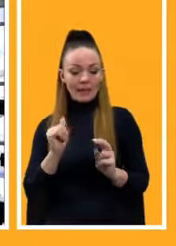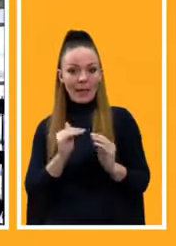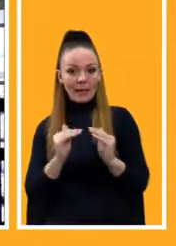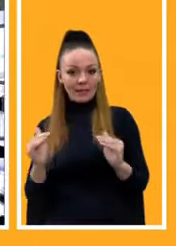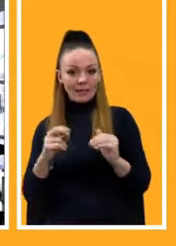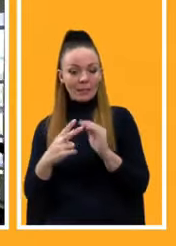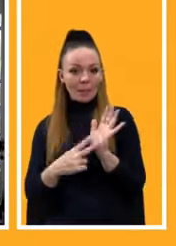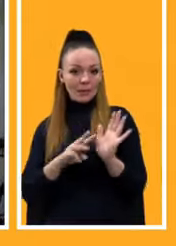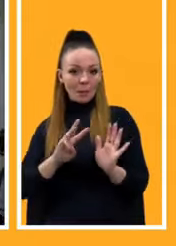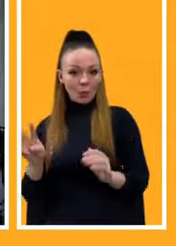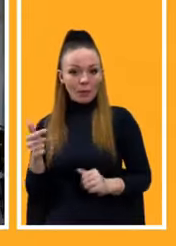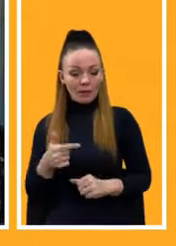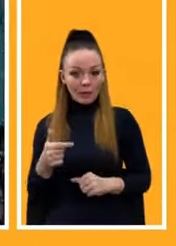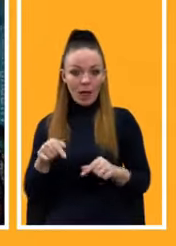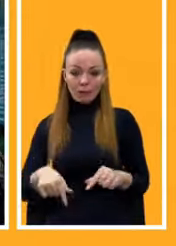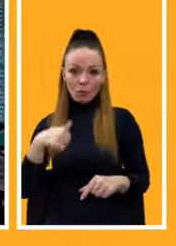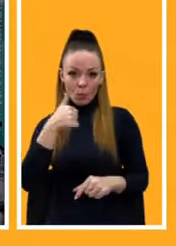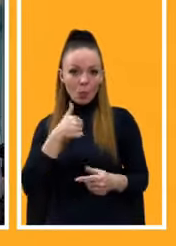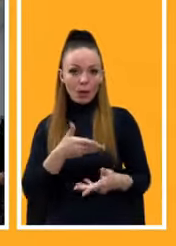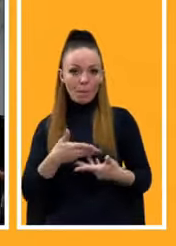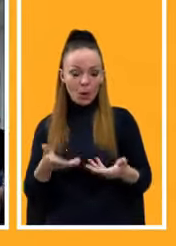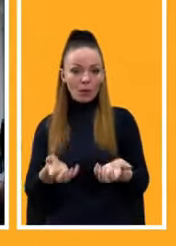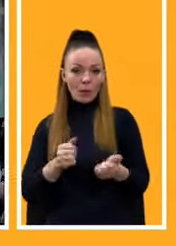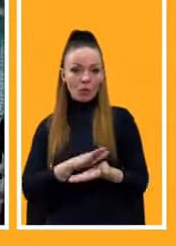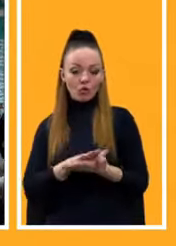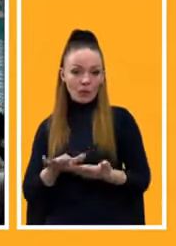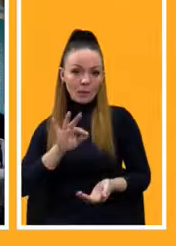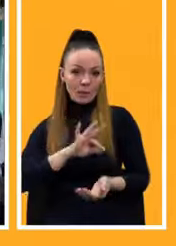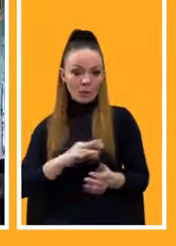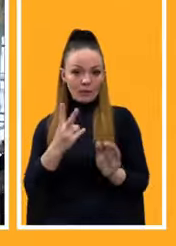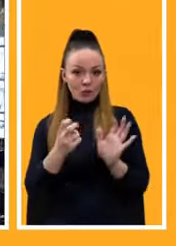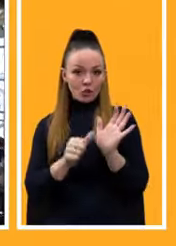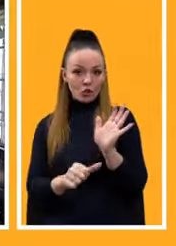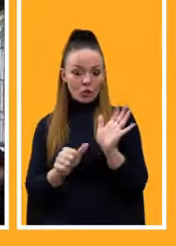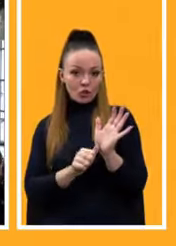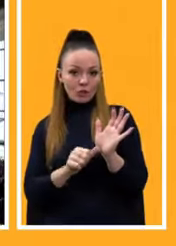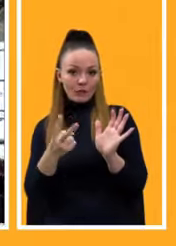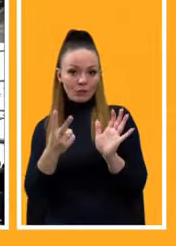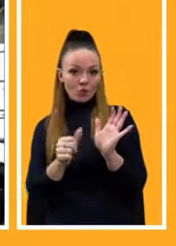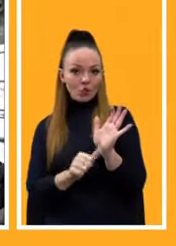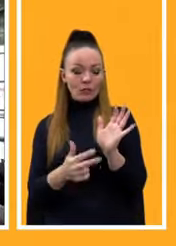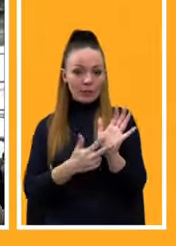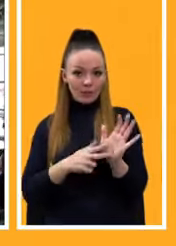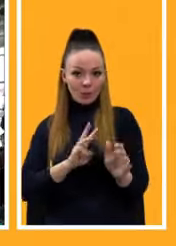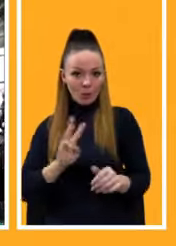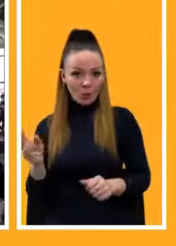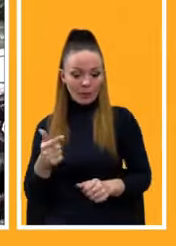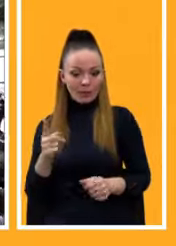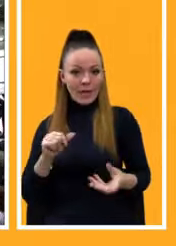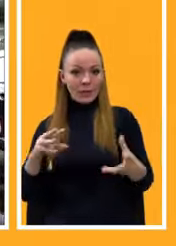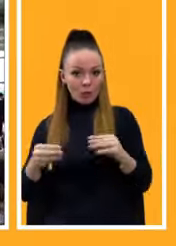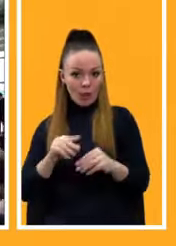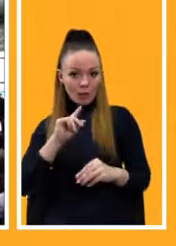мільйонів гривень, а в цьому році ми отримуємо чистий прибуток приблизно 266-268 мільйонів гривень за результатами року.